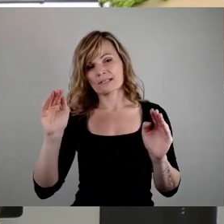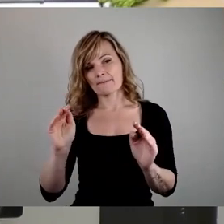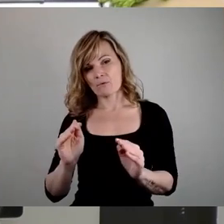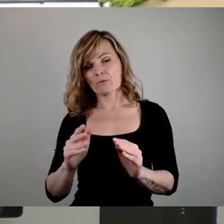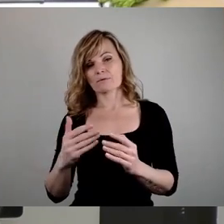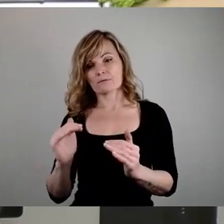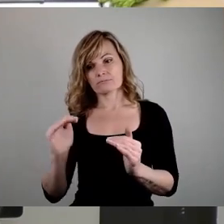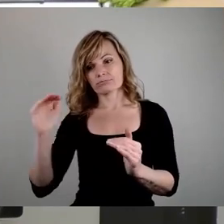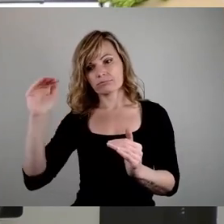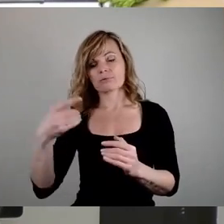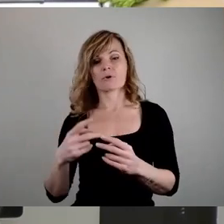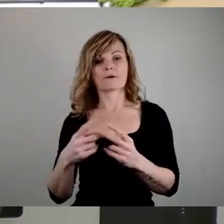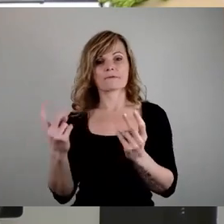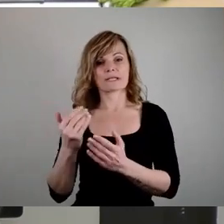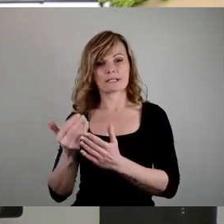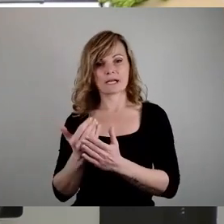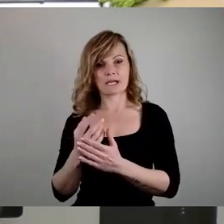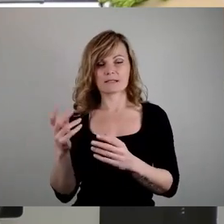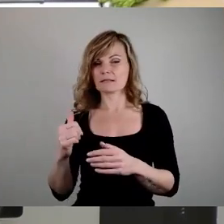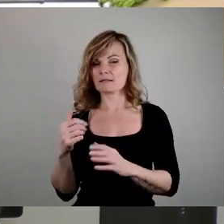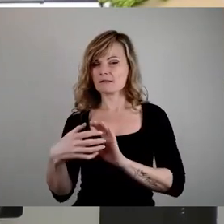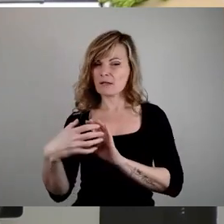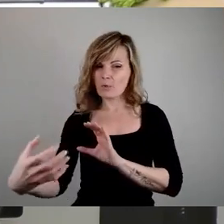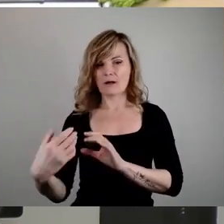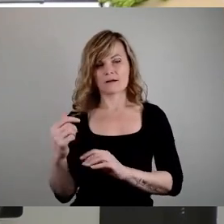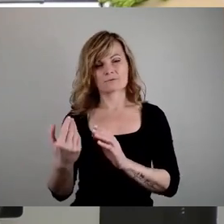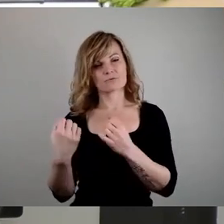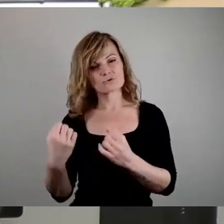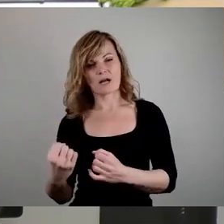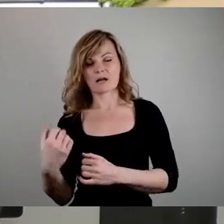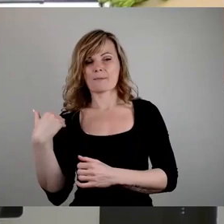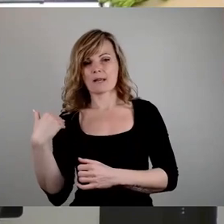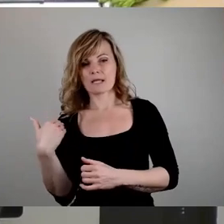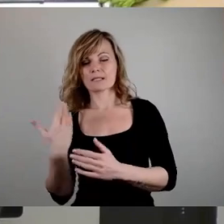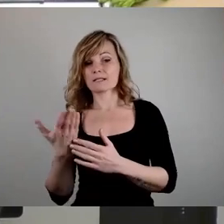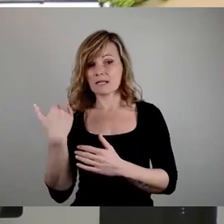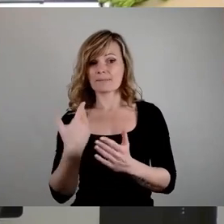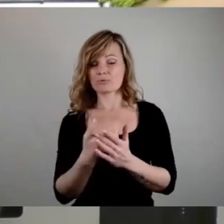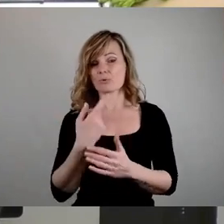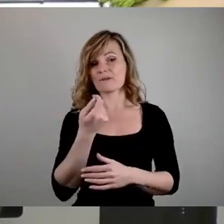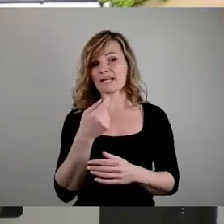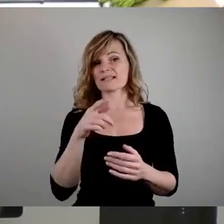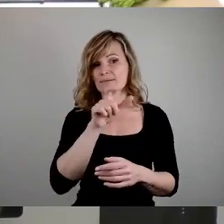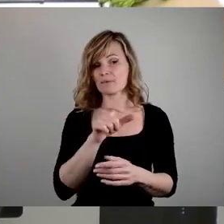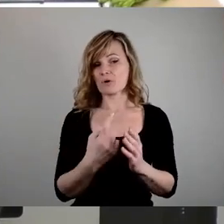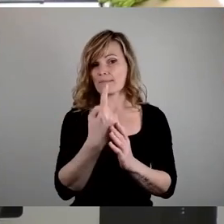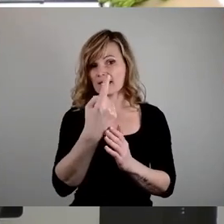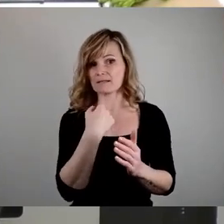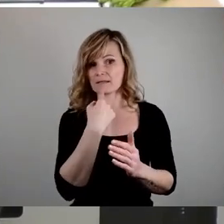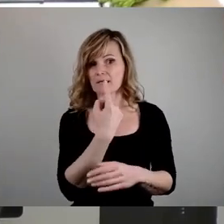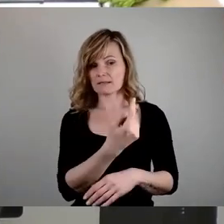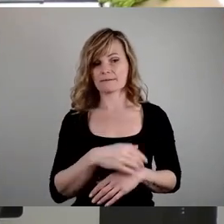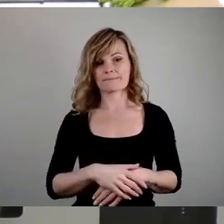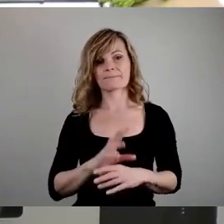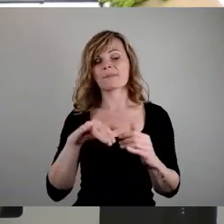Kassen dauerhaft und stark belasten. Zitat Ende des damaligen Finanzbürgermeisters. Elternbeiträge werden zur Deckung aller Kosten und